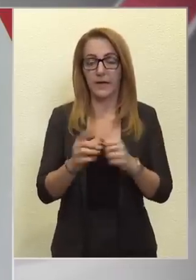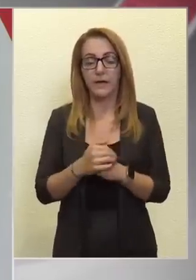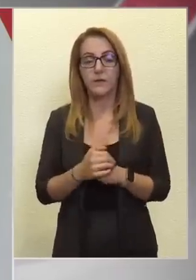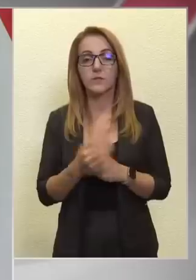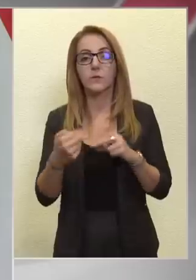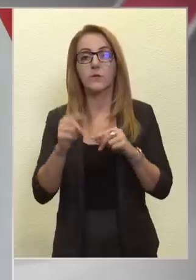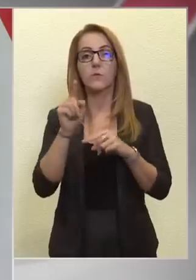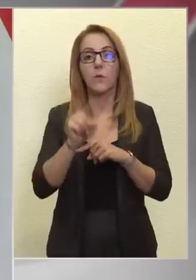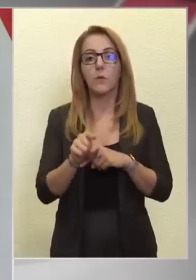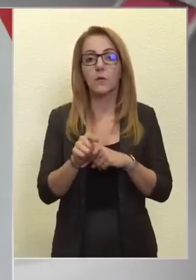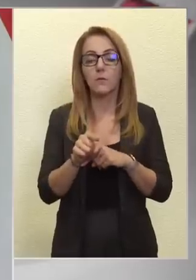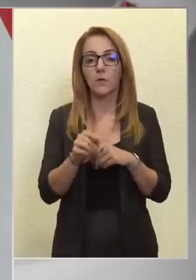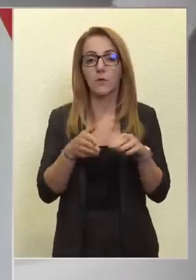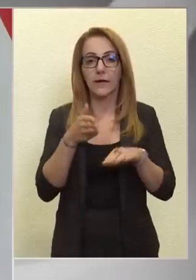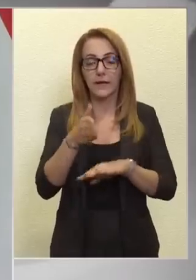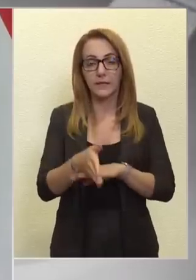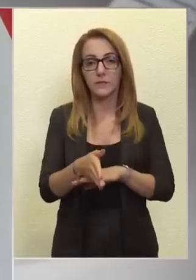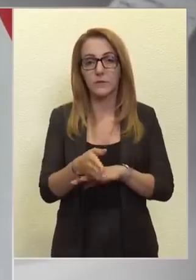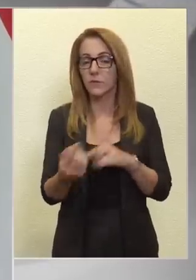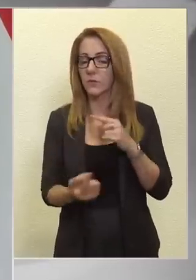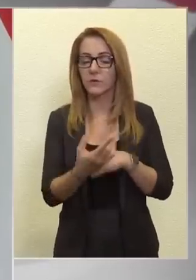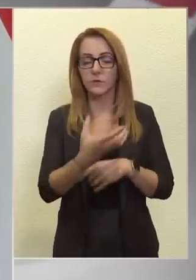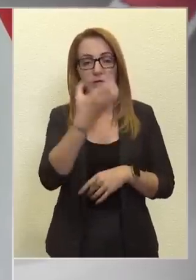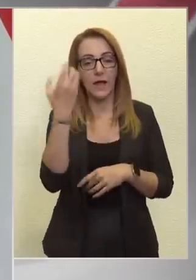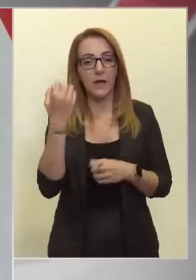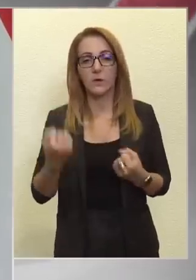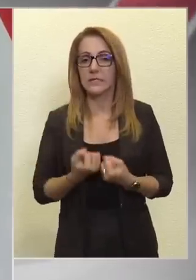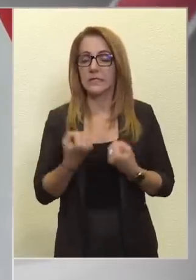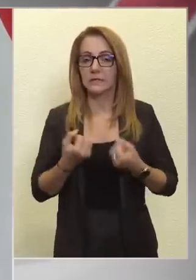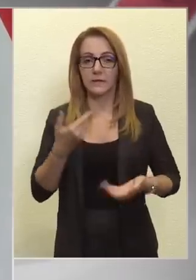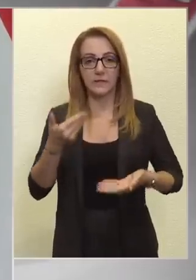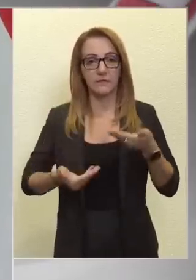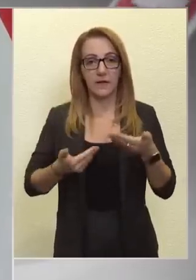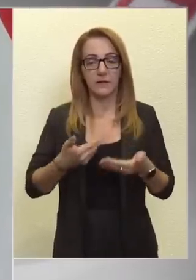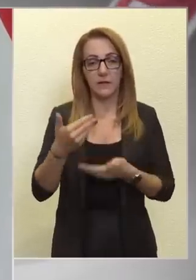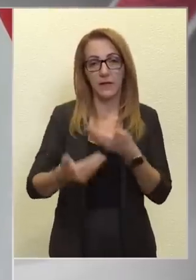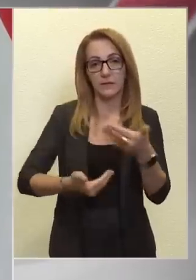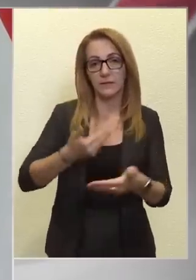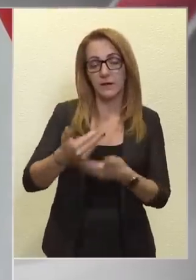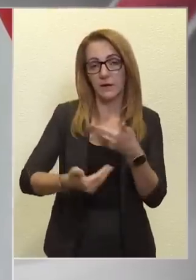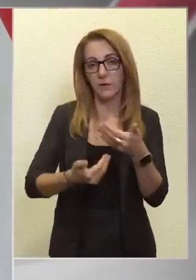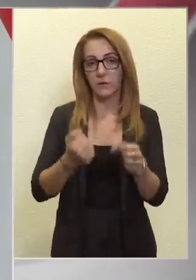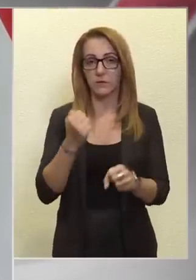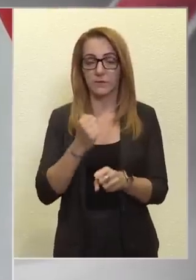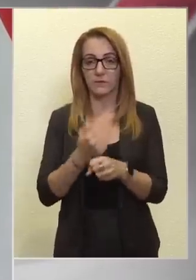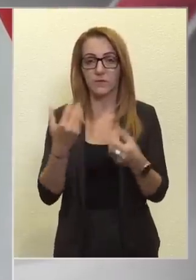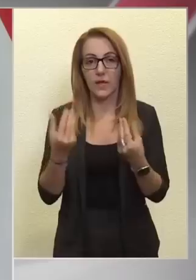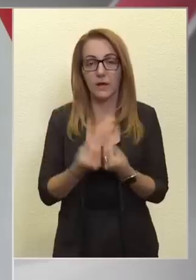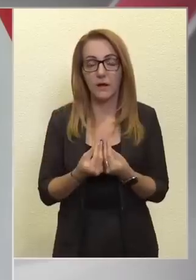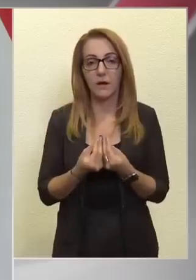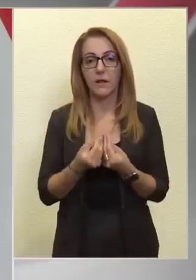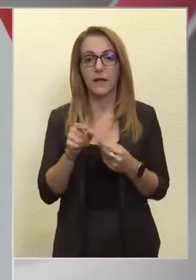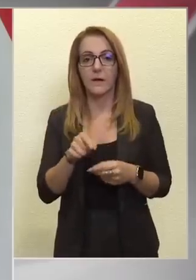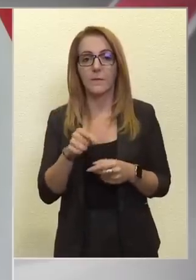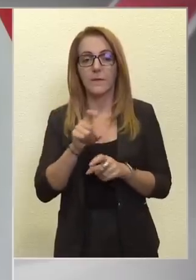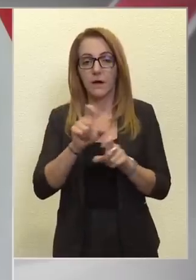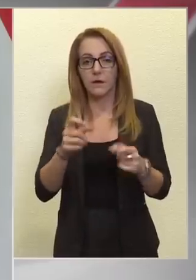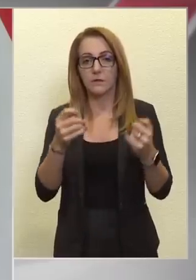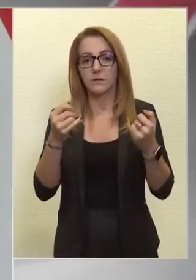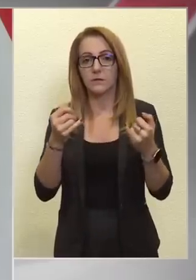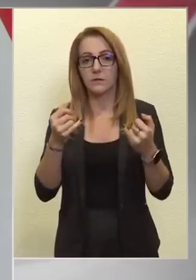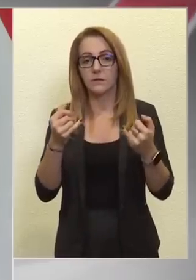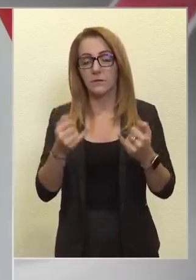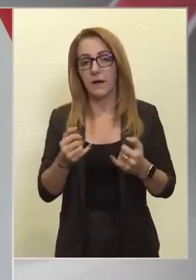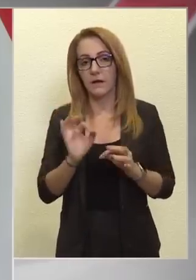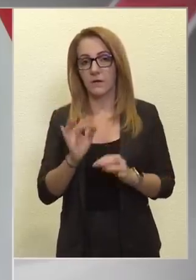Több hónapon át, különösen nyáron, intenzív tárgyalások folytak a bizottsággal. Ennek következtében már a jó